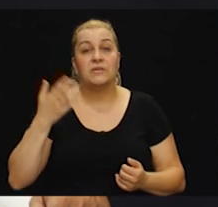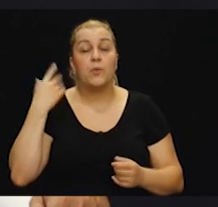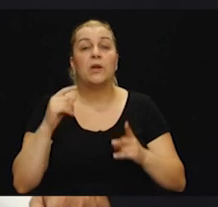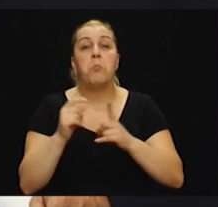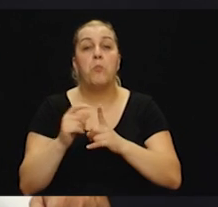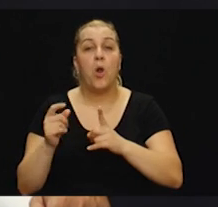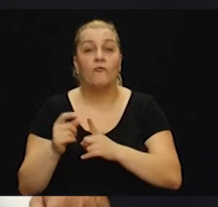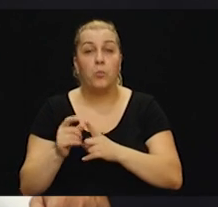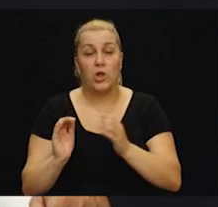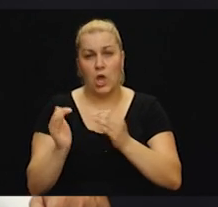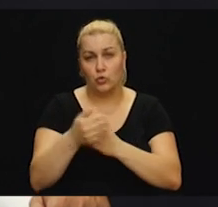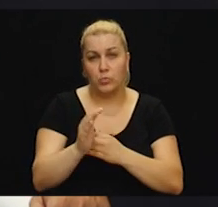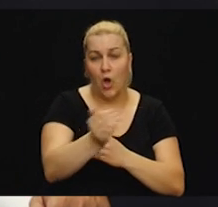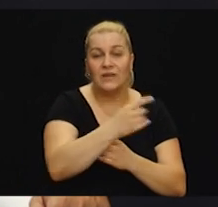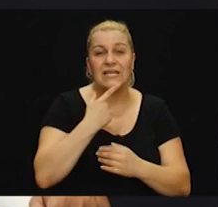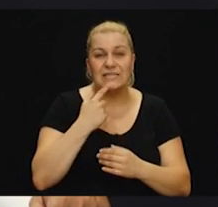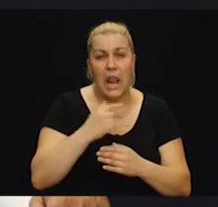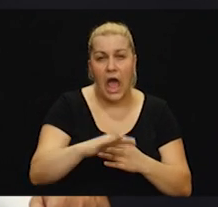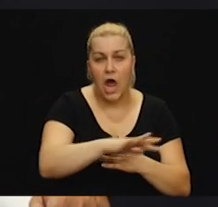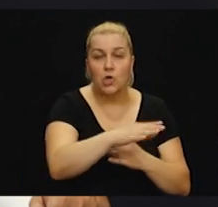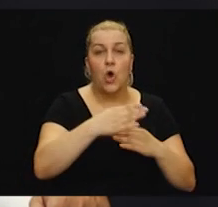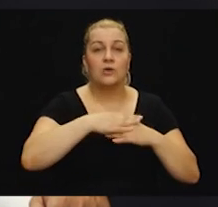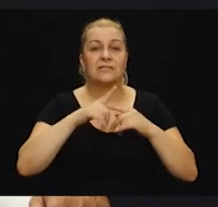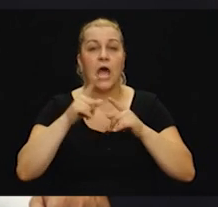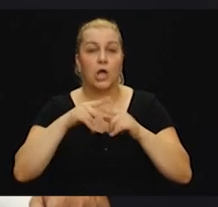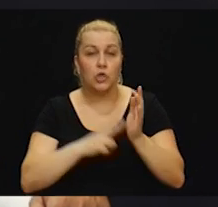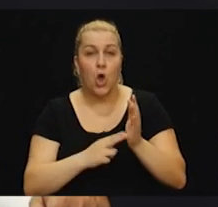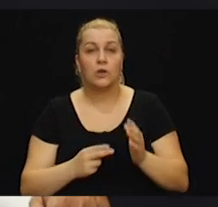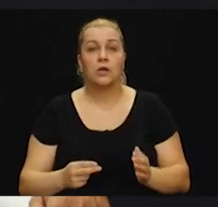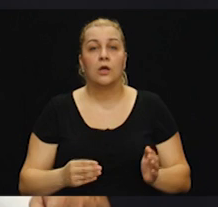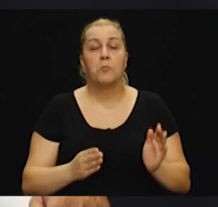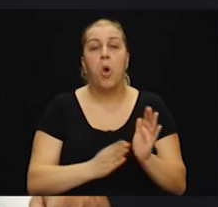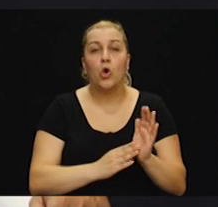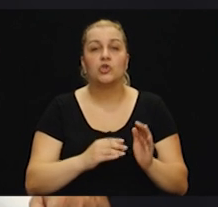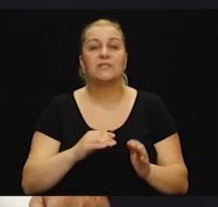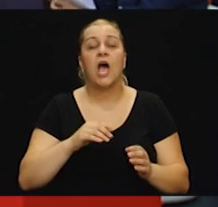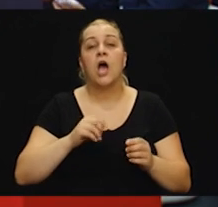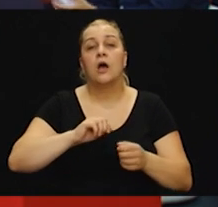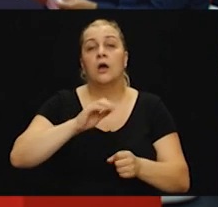popovu polju, dolje od Dubrovnika, Slanoga, Zatona, Čepikuća.